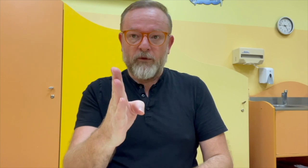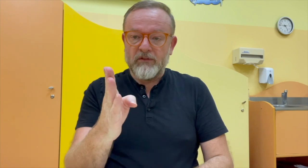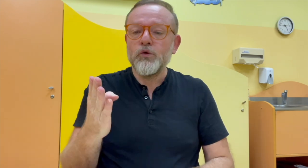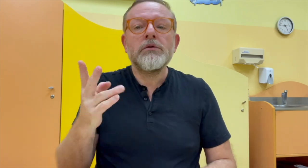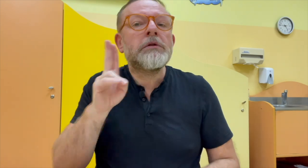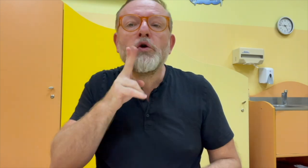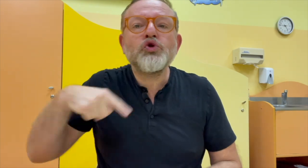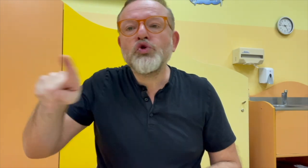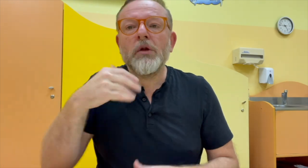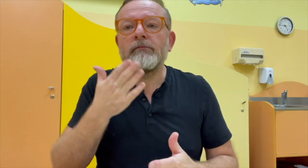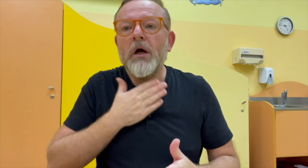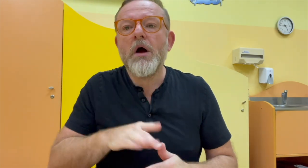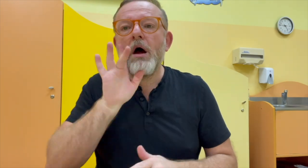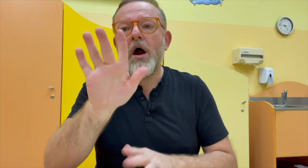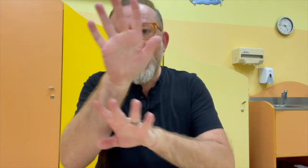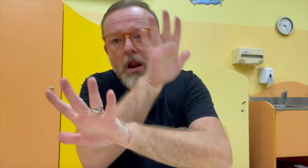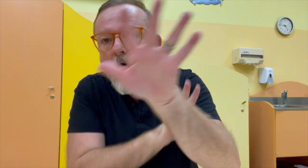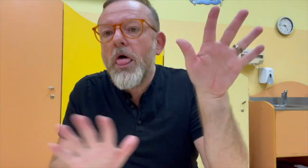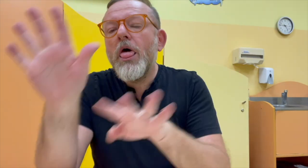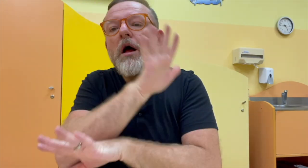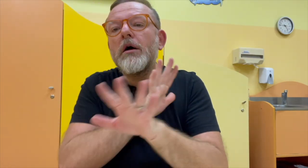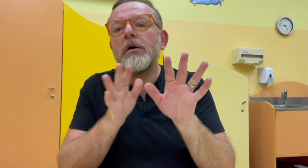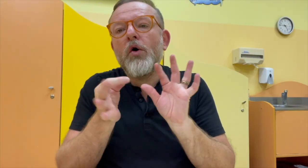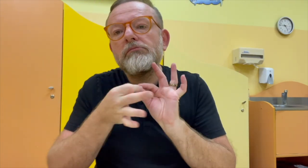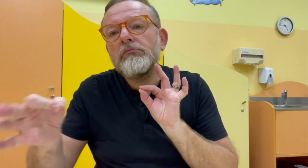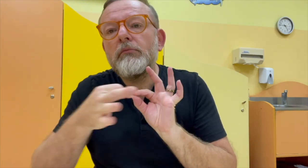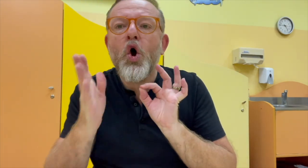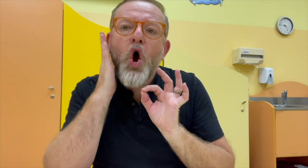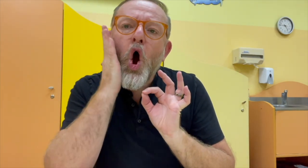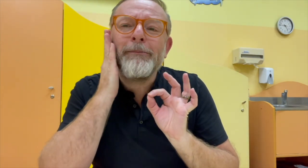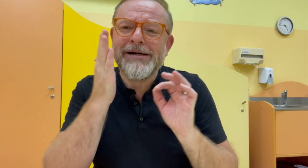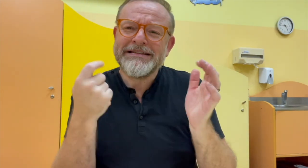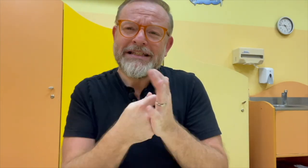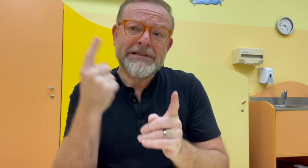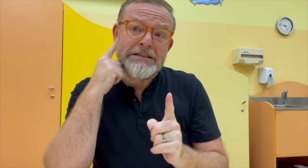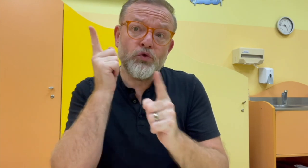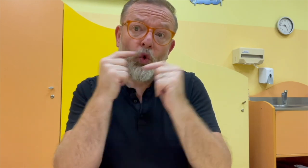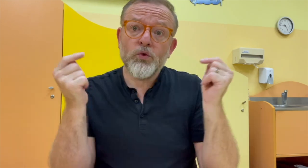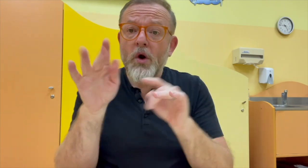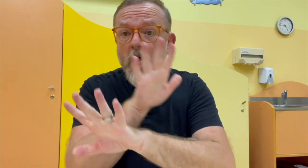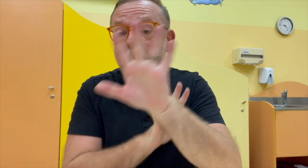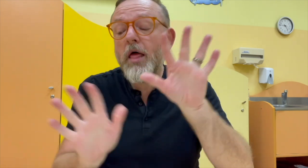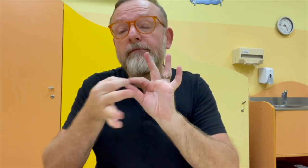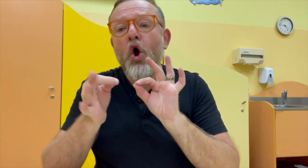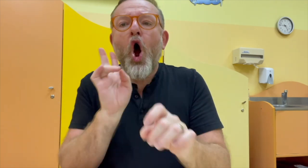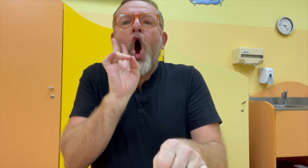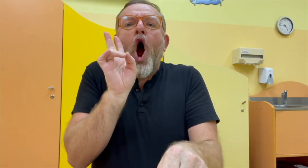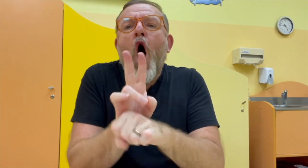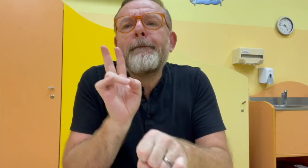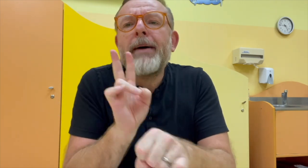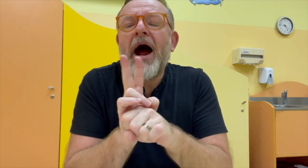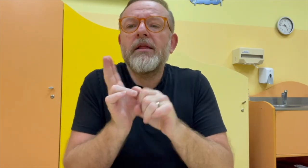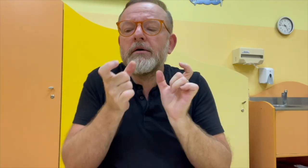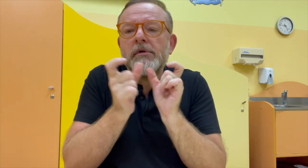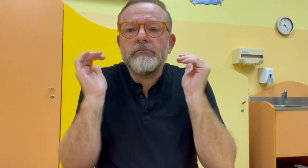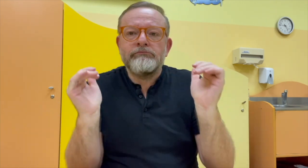Věcmeně obecně neslyšící většinou říkají věci na rovinu, přímo jak jsou. Není tam taková ta konvence z